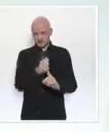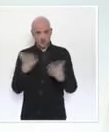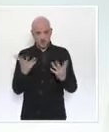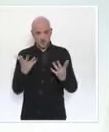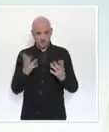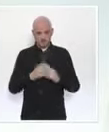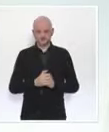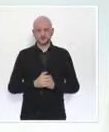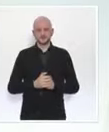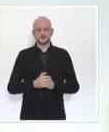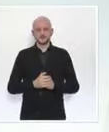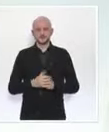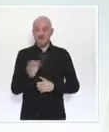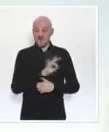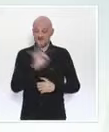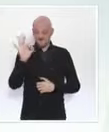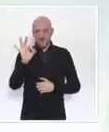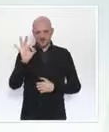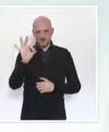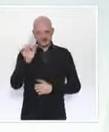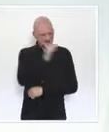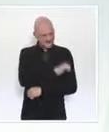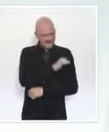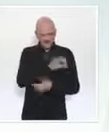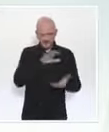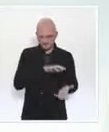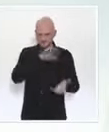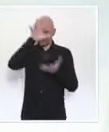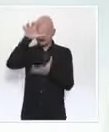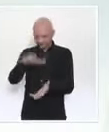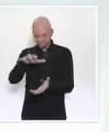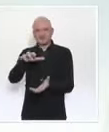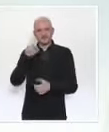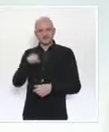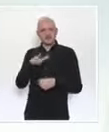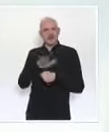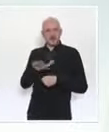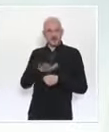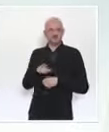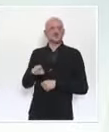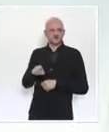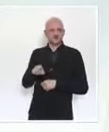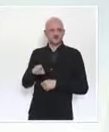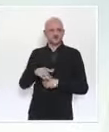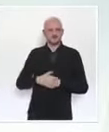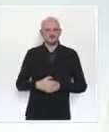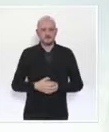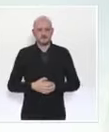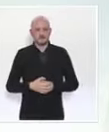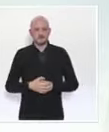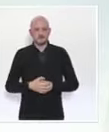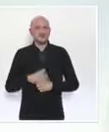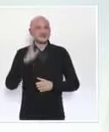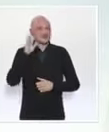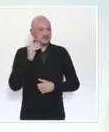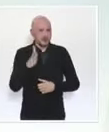disposera de suffisamment de vaccins le moment venu. C'est la raison pour laquelle nous nous y sommes pris très